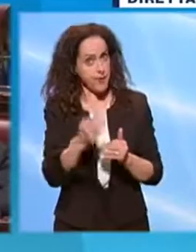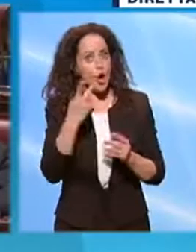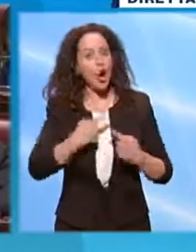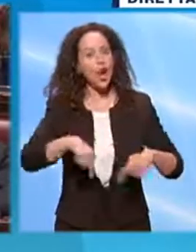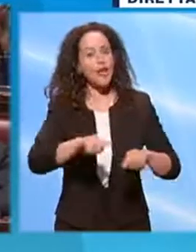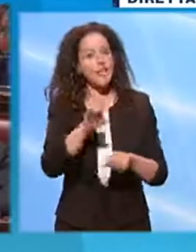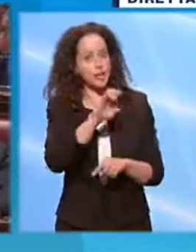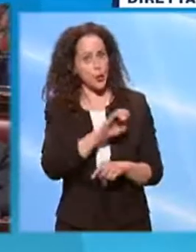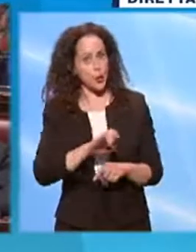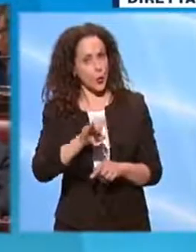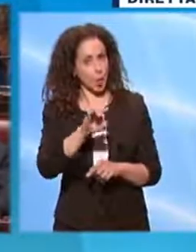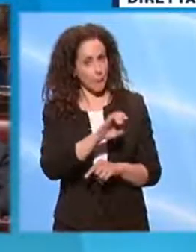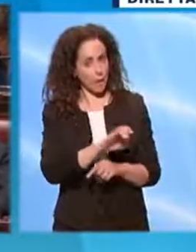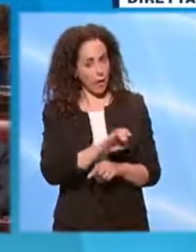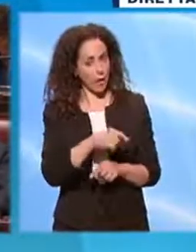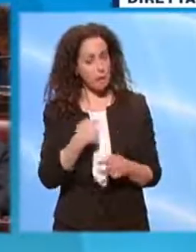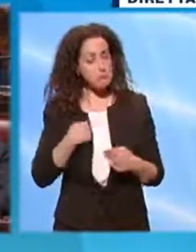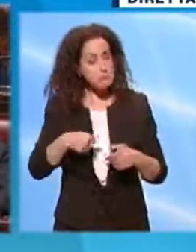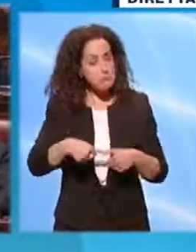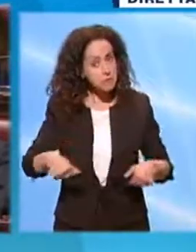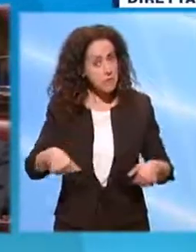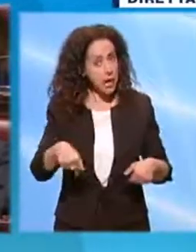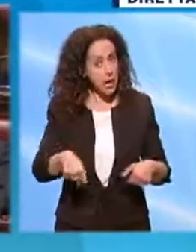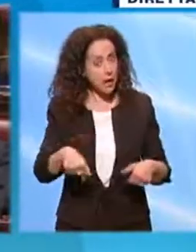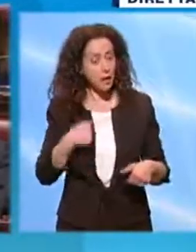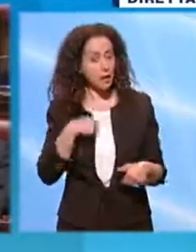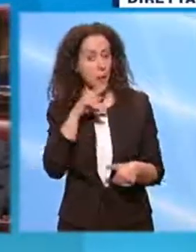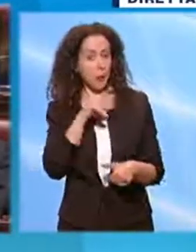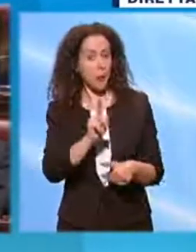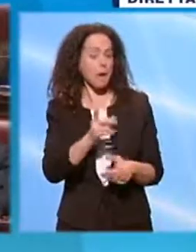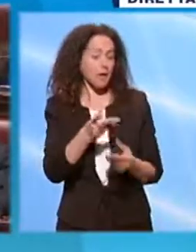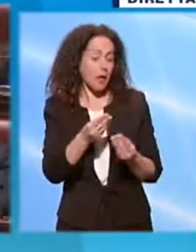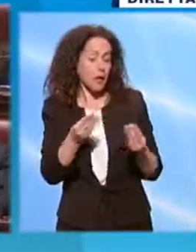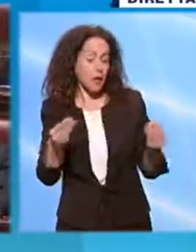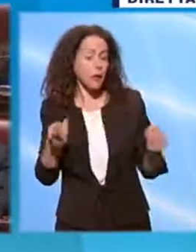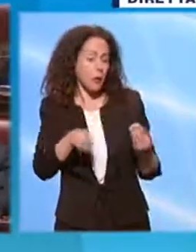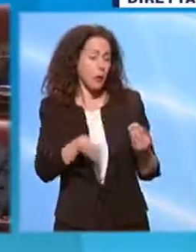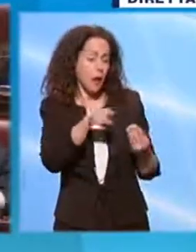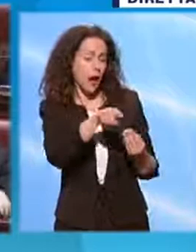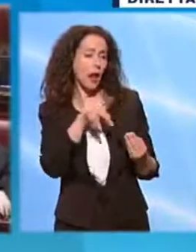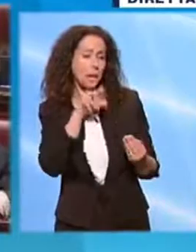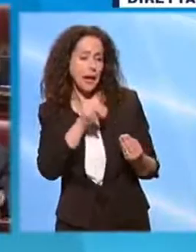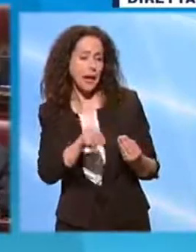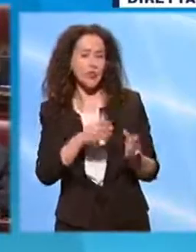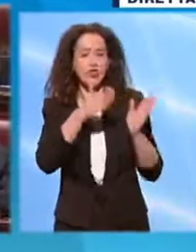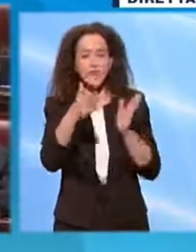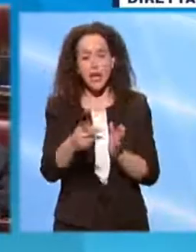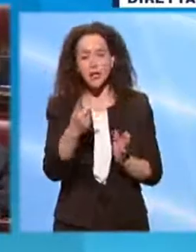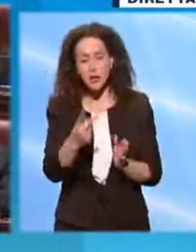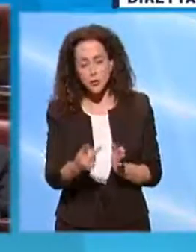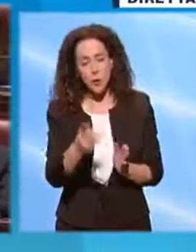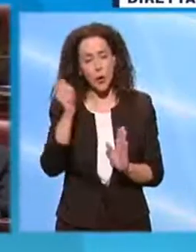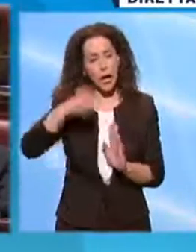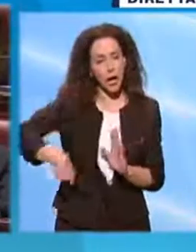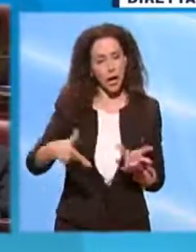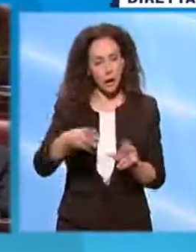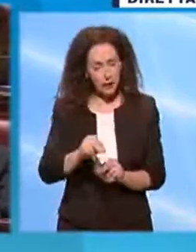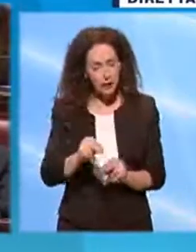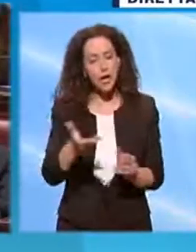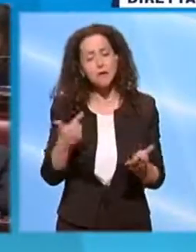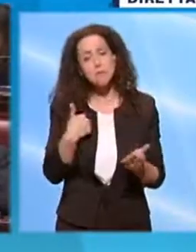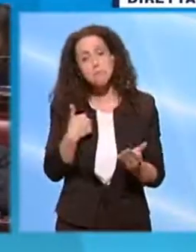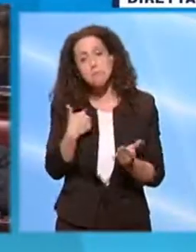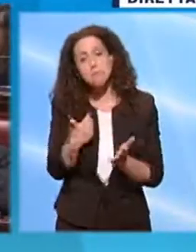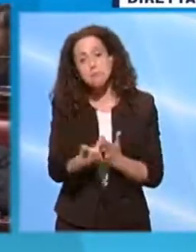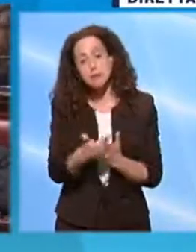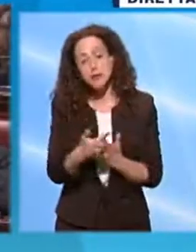Quindi non parlerò in questa sede di molte delle cose delle quali pure lei ha parlato che riguardano la fase 2 e la ripartenza. Mi permetto